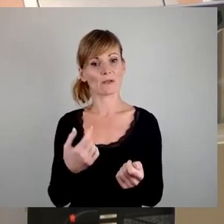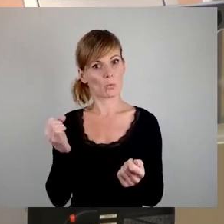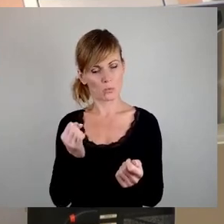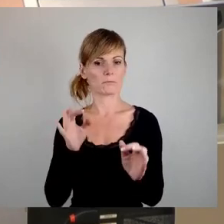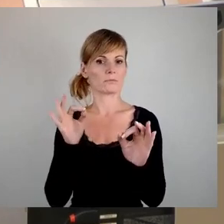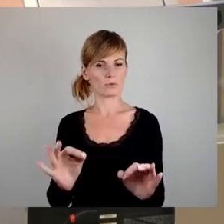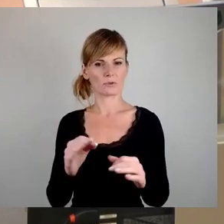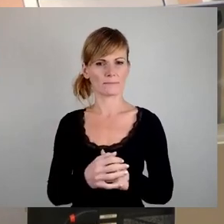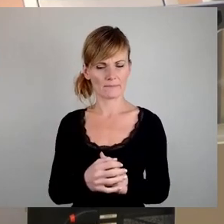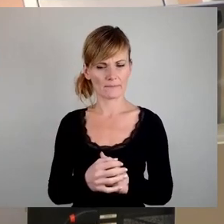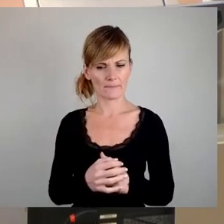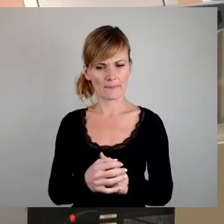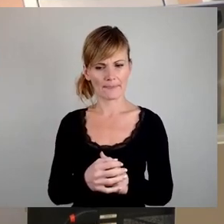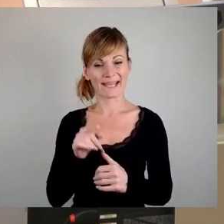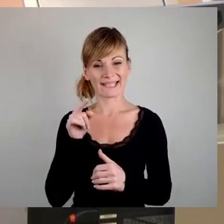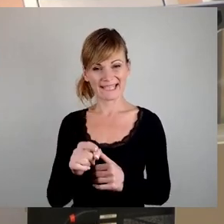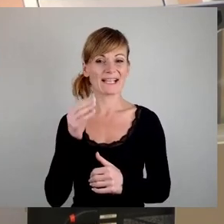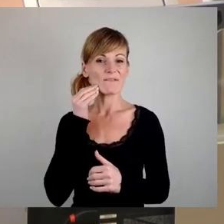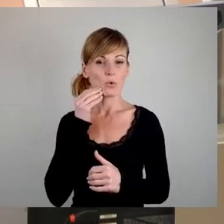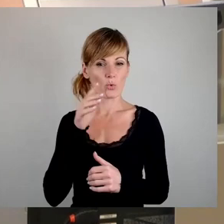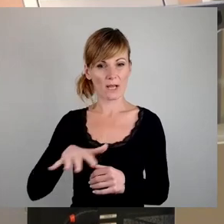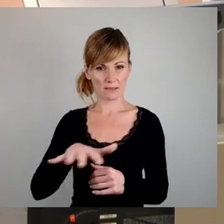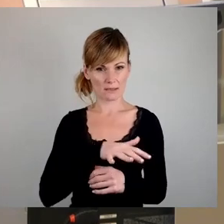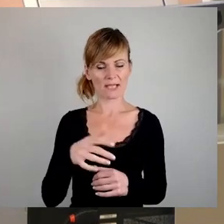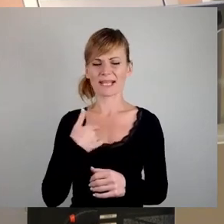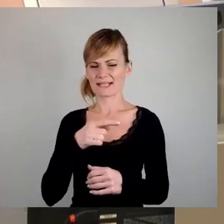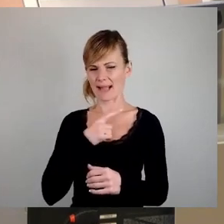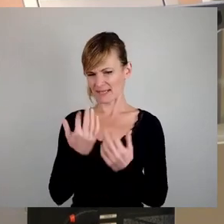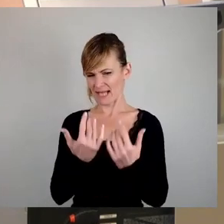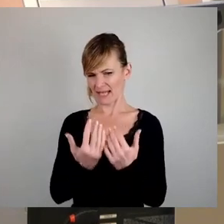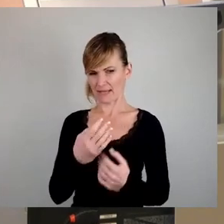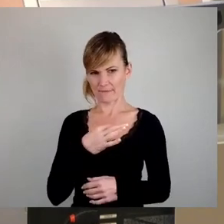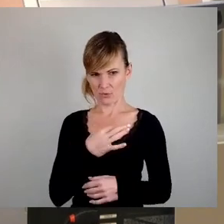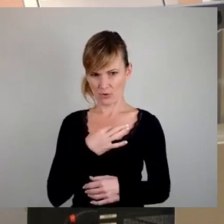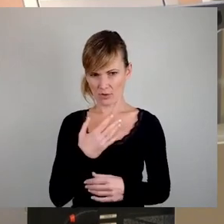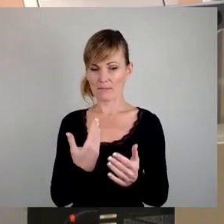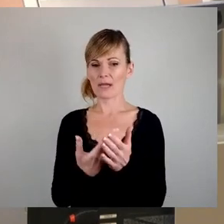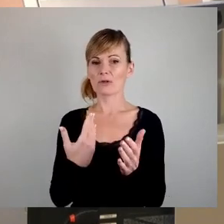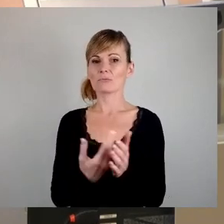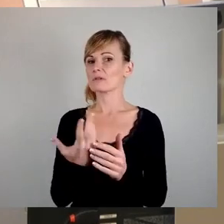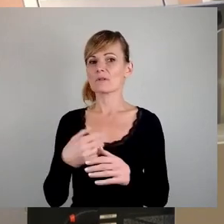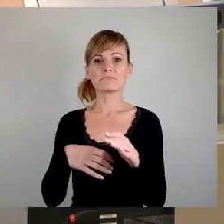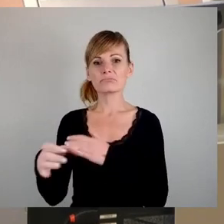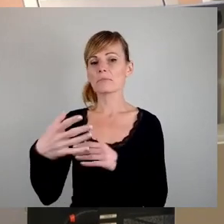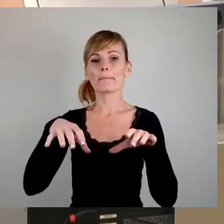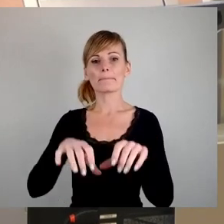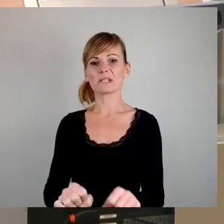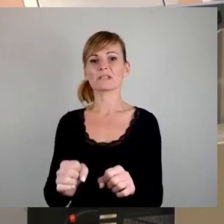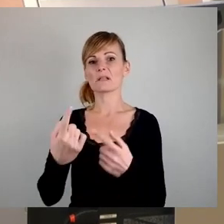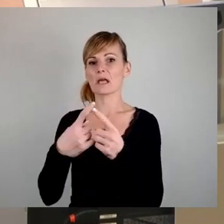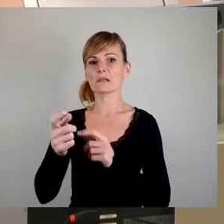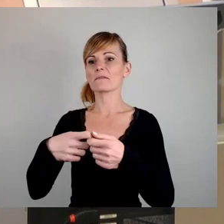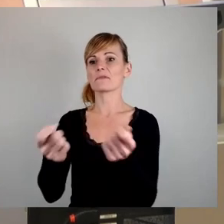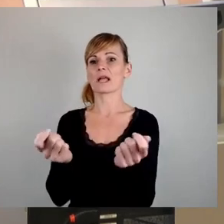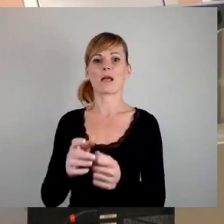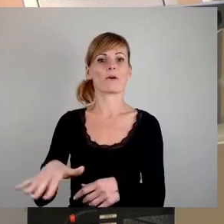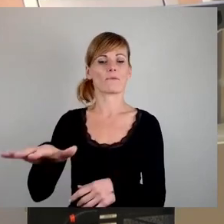mal modellhaft durchgerechnet, wenn diese Wohnungen zum Beispiel enteignet worden wären, bin ich mal der Meinung, bin ich der festen